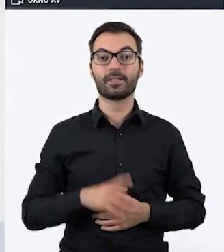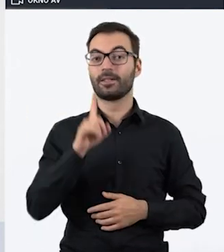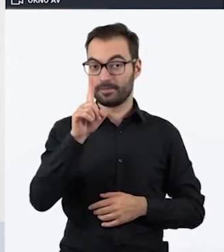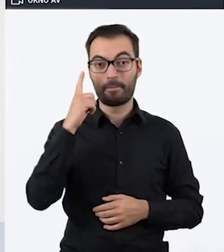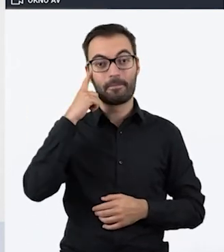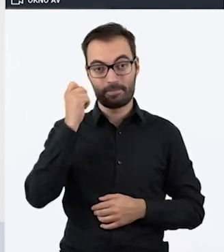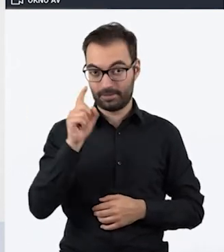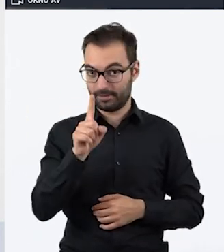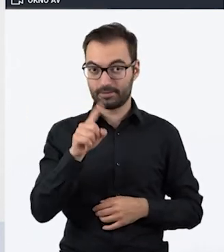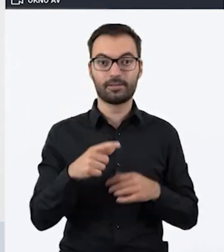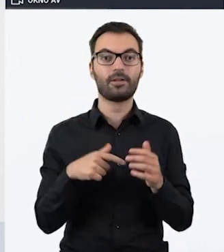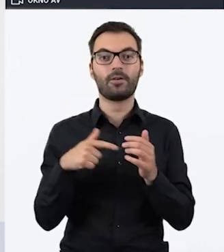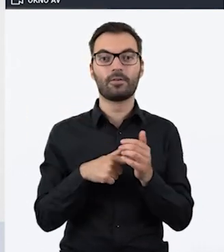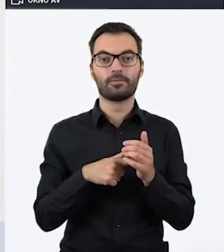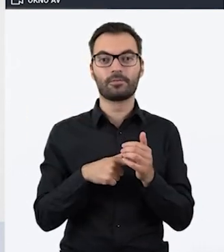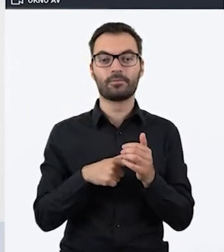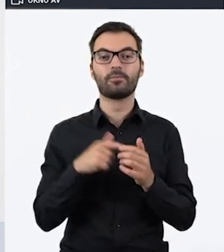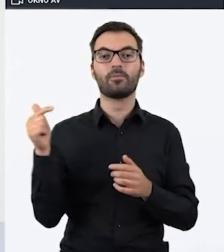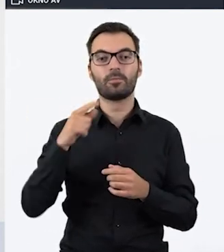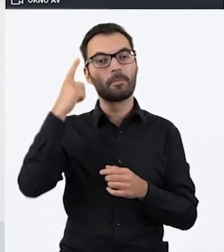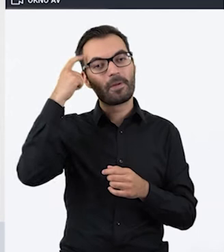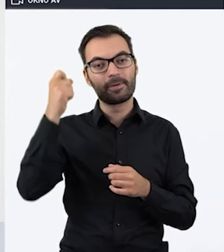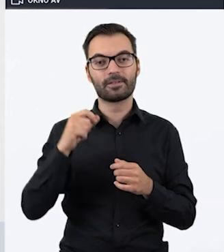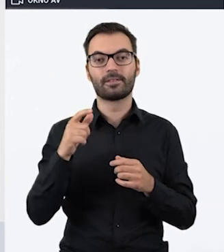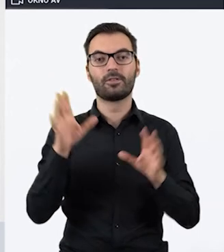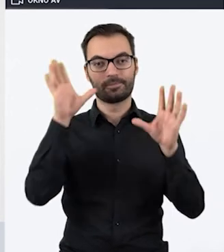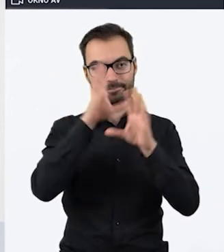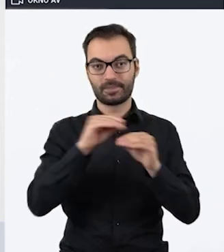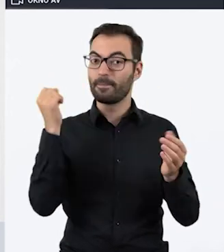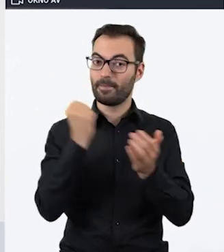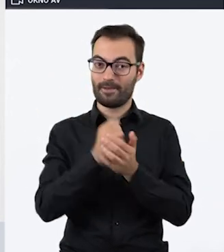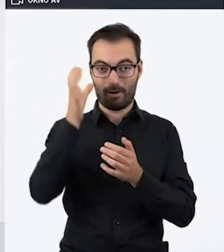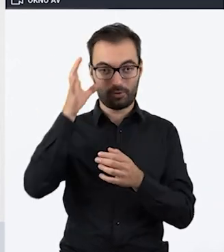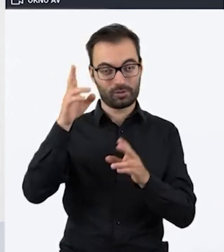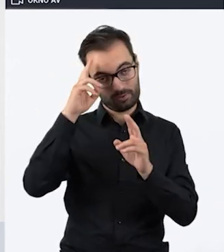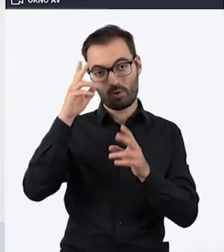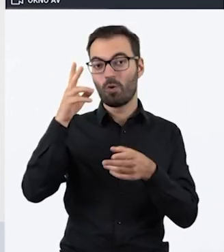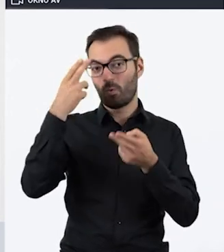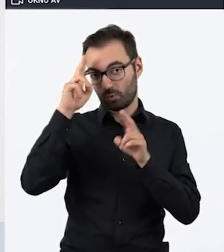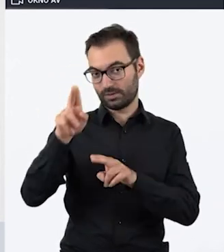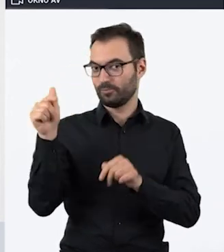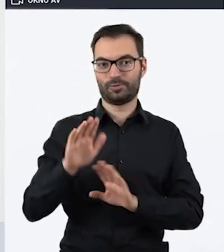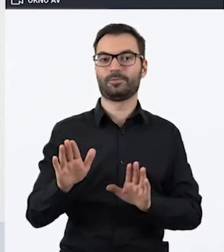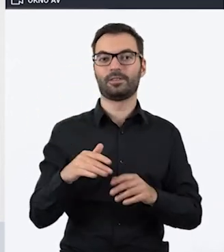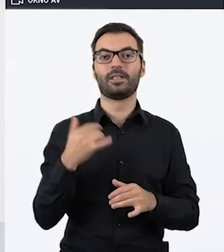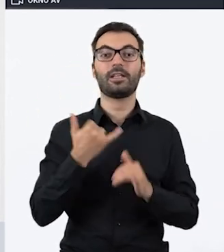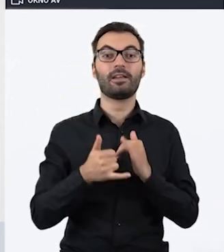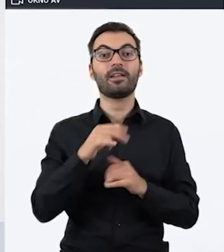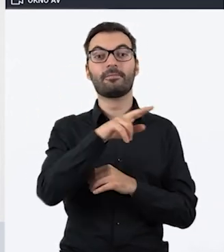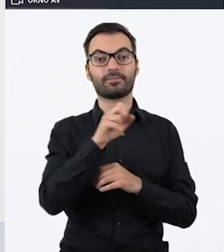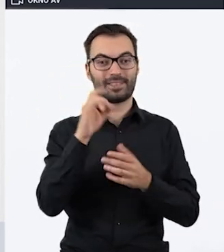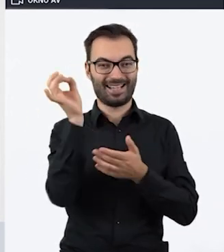Pamiętajmy przy tym, żeby pamiętać o poszanowaniu praw autorskich, czyli musimy